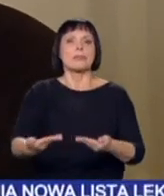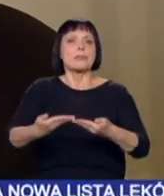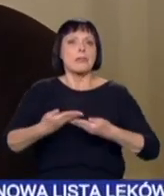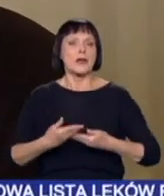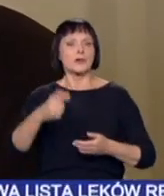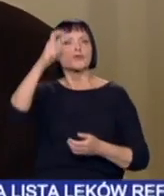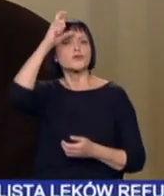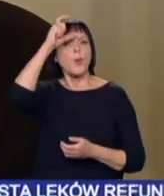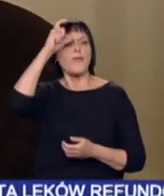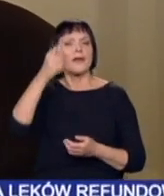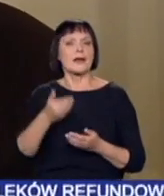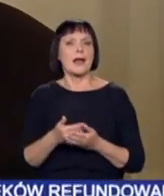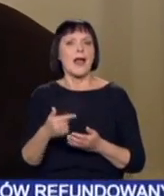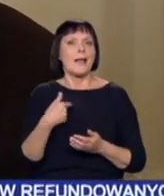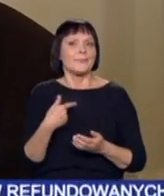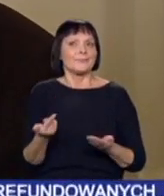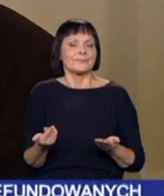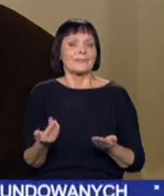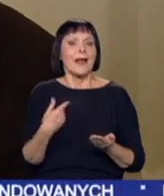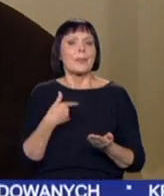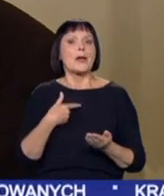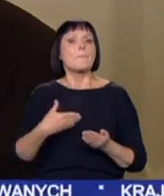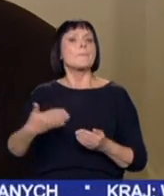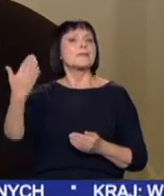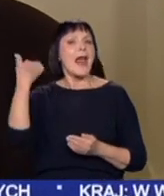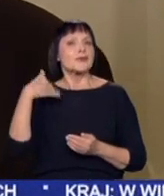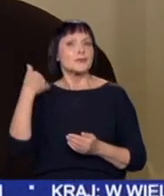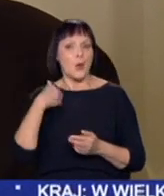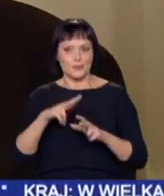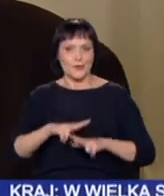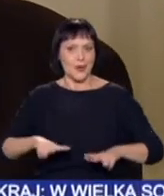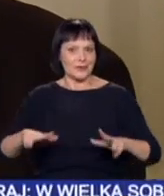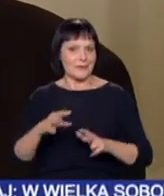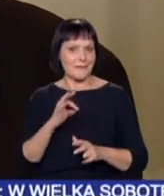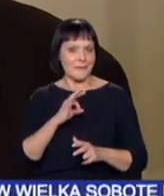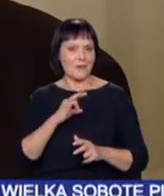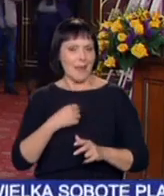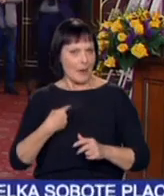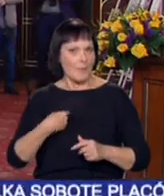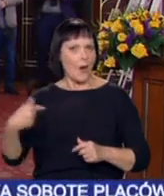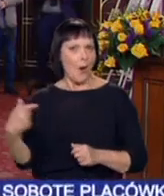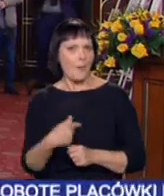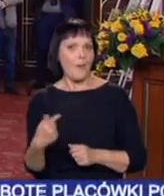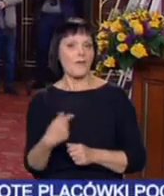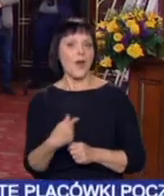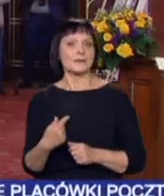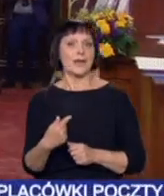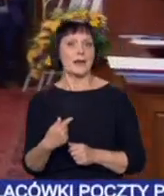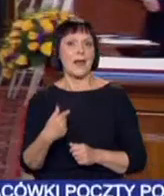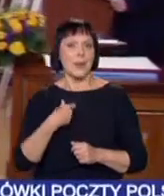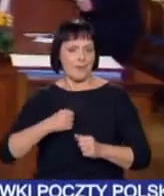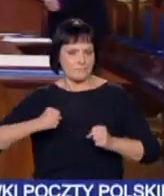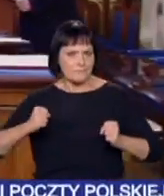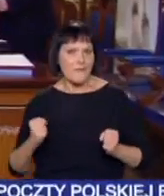człowieka, którego przeszłość rodzinna zobowiązuje do pewnych